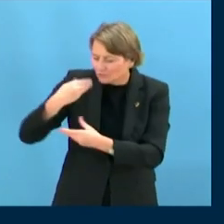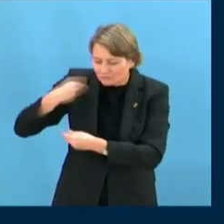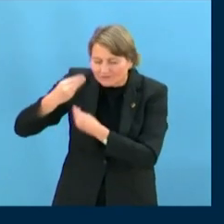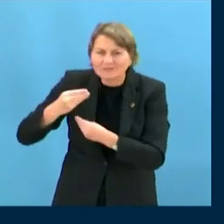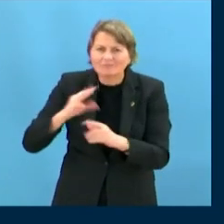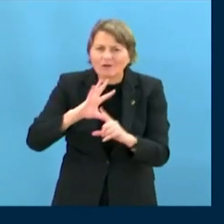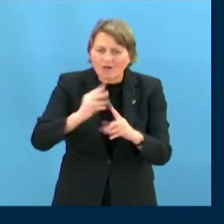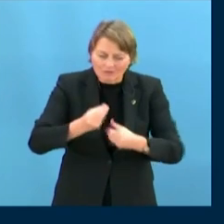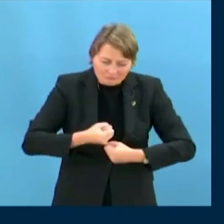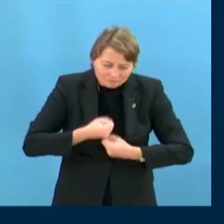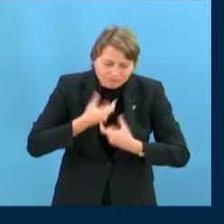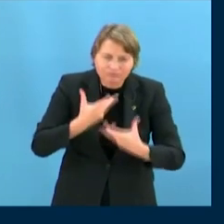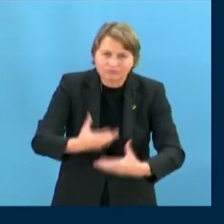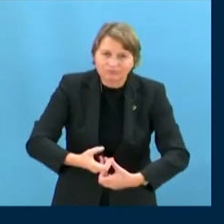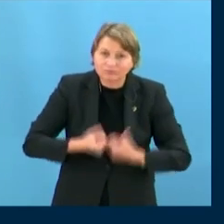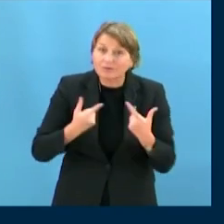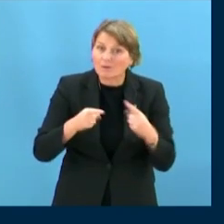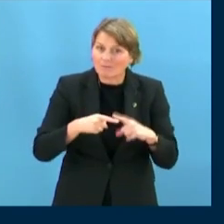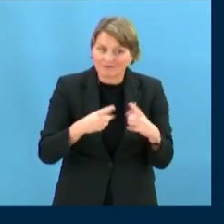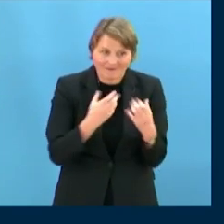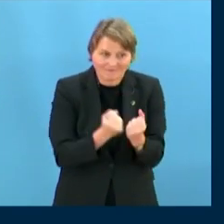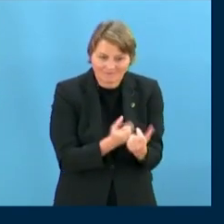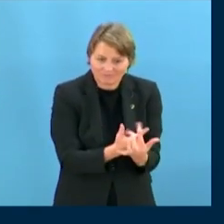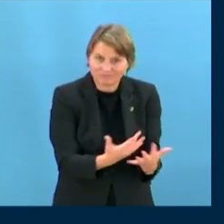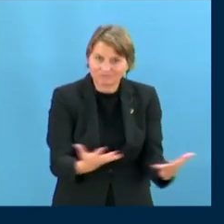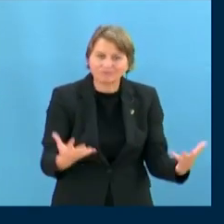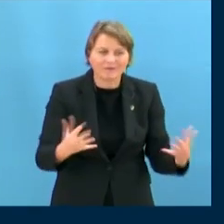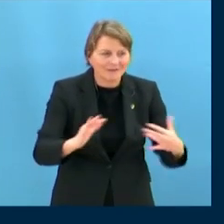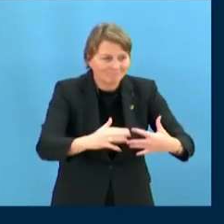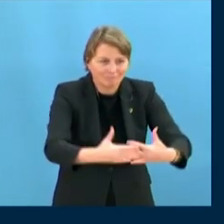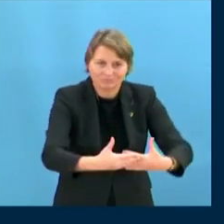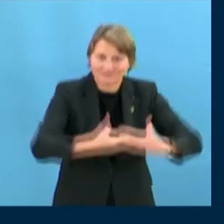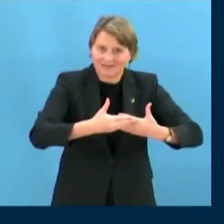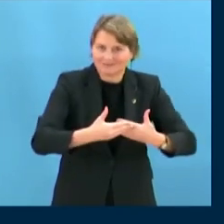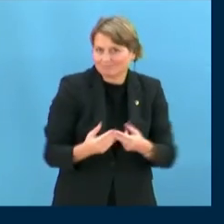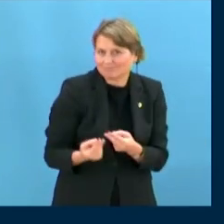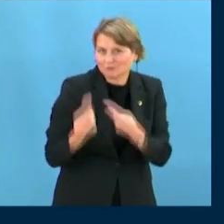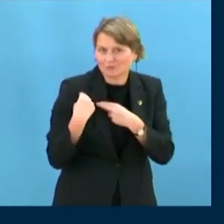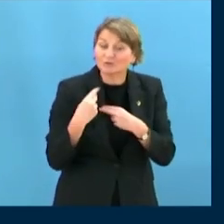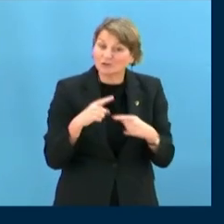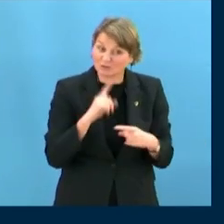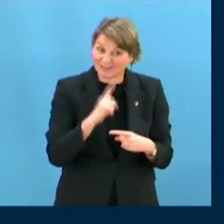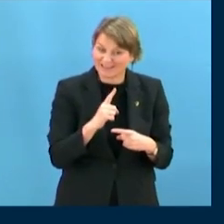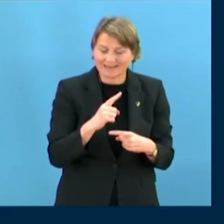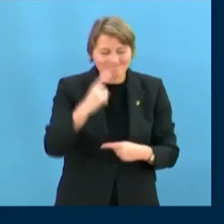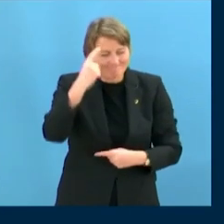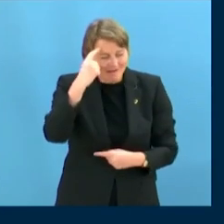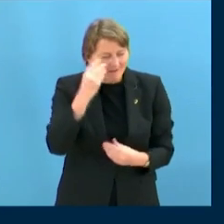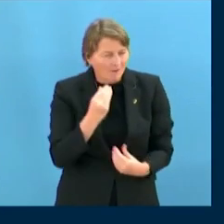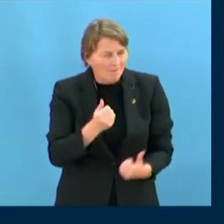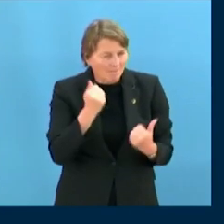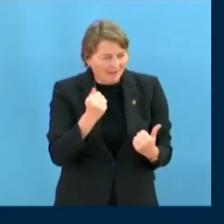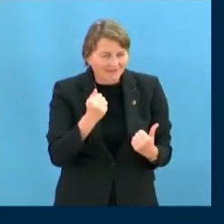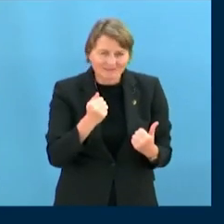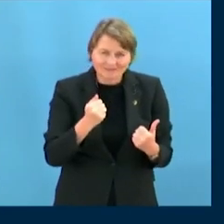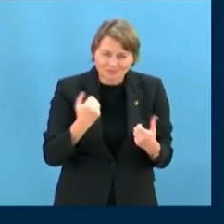génétiques et de l'existence. Ce respect, cette intelligence émotionnelle et pragmatique, alimente nos centres d'énergie intérieure qui nous